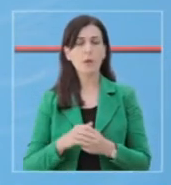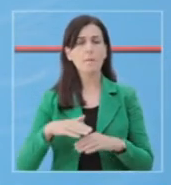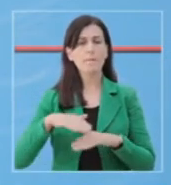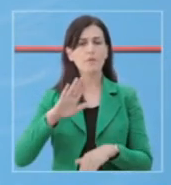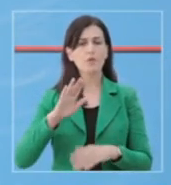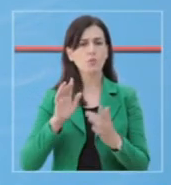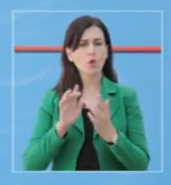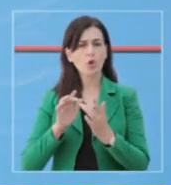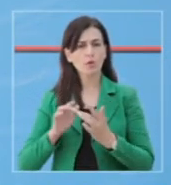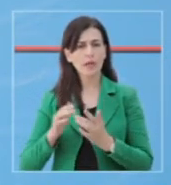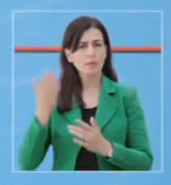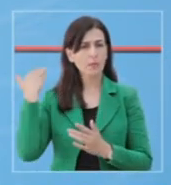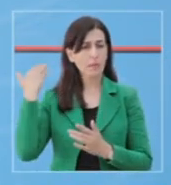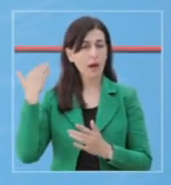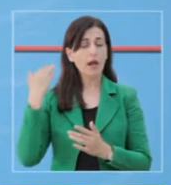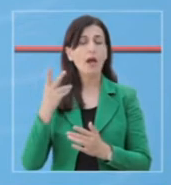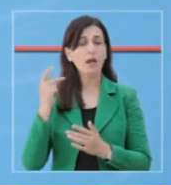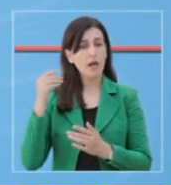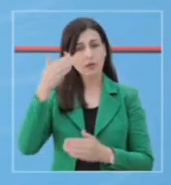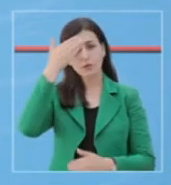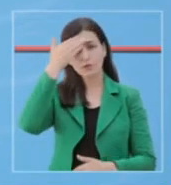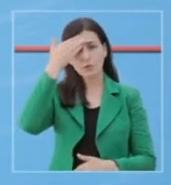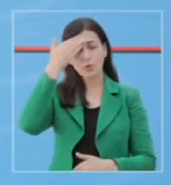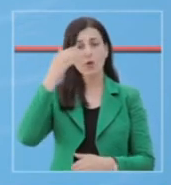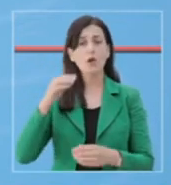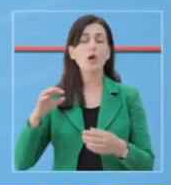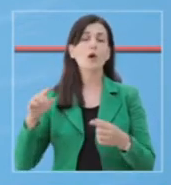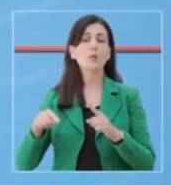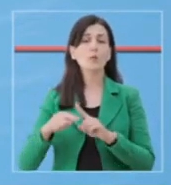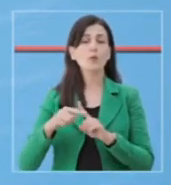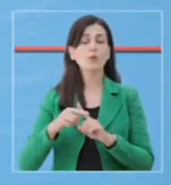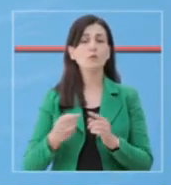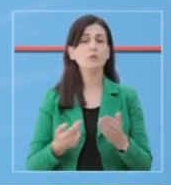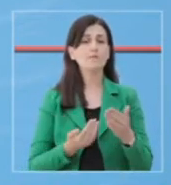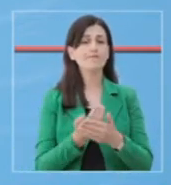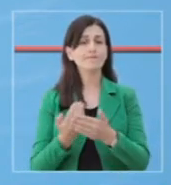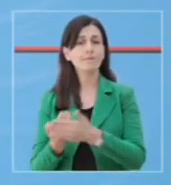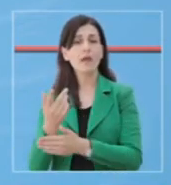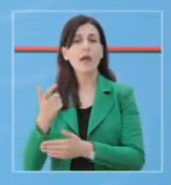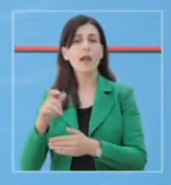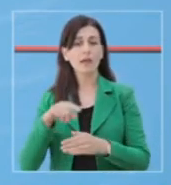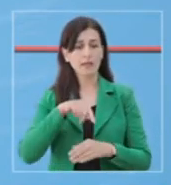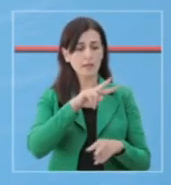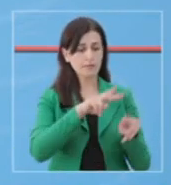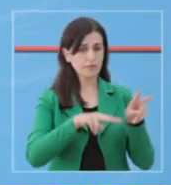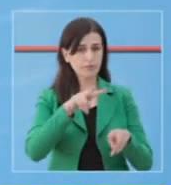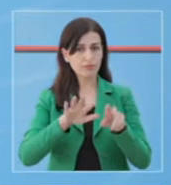Kryesish kontakte të rasteve të konfirmuar mëherët pozitiv, si dhe raste të reja në proces jetimi.